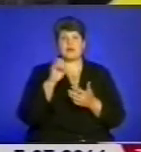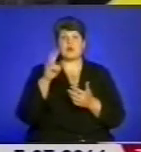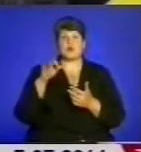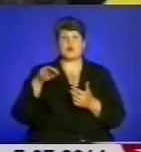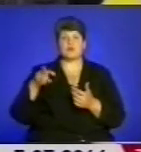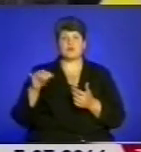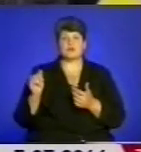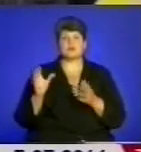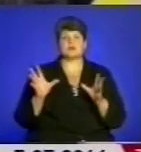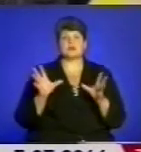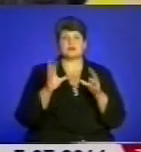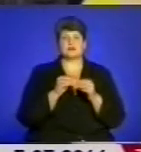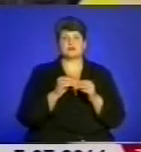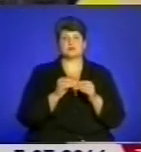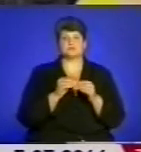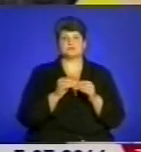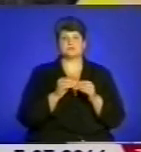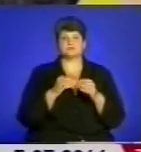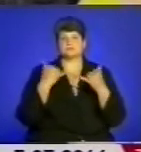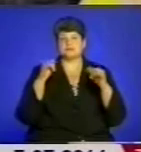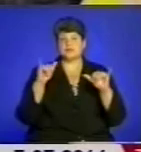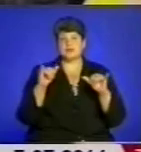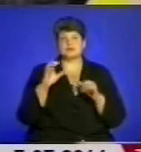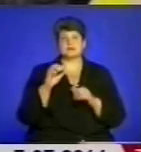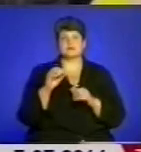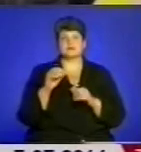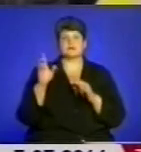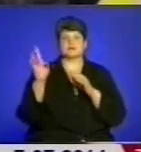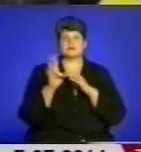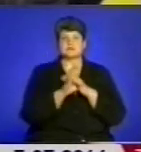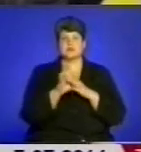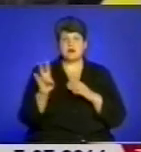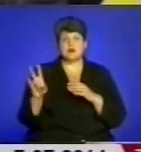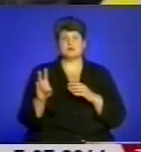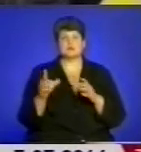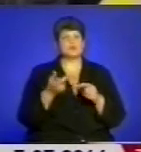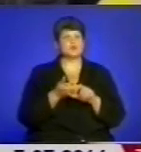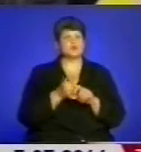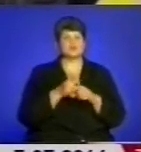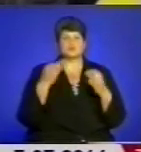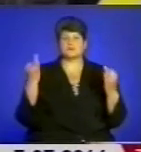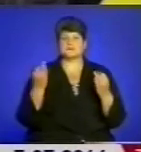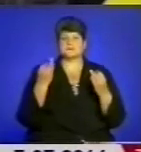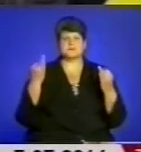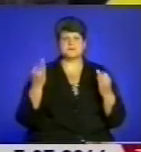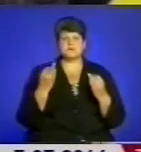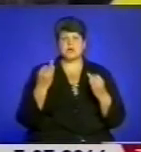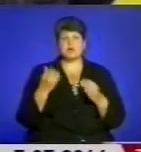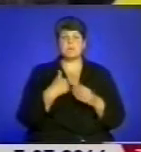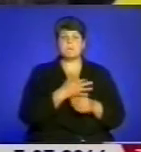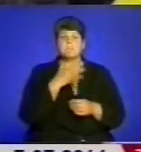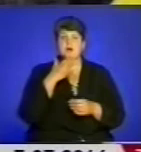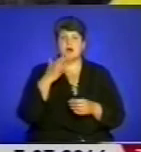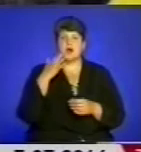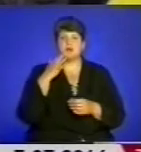разом з екстремальним, сакральний, замковий, дуже цікаво. Дійсно, ми багато чого